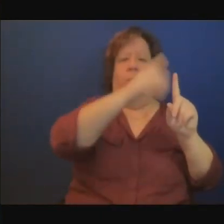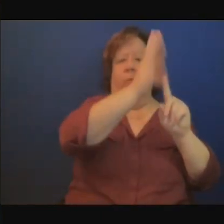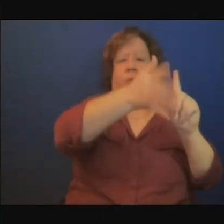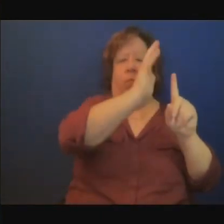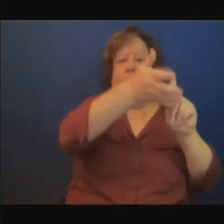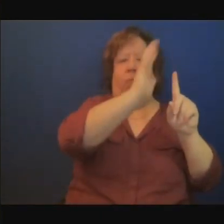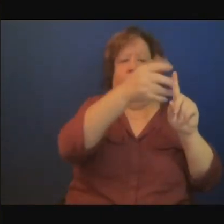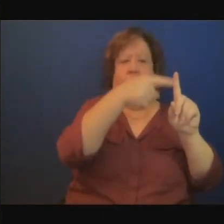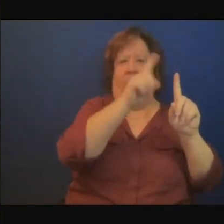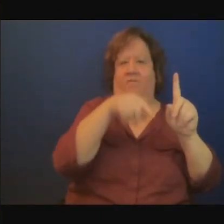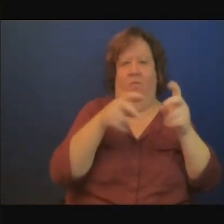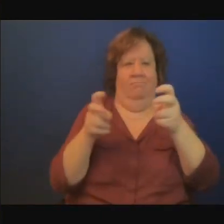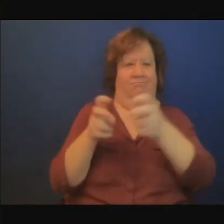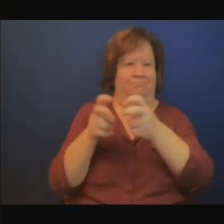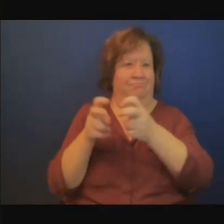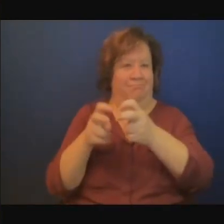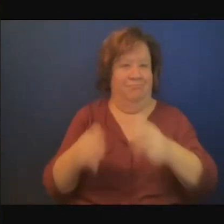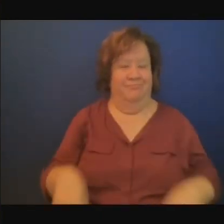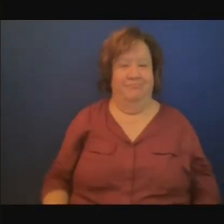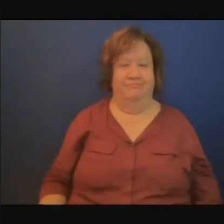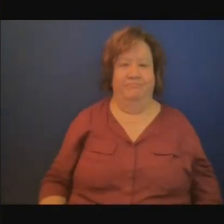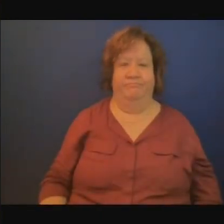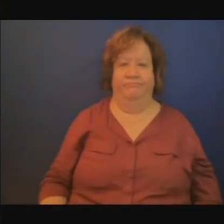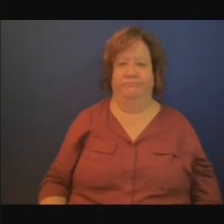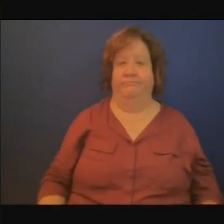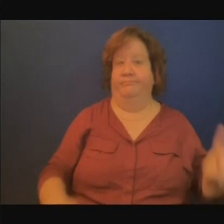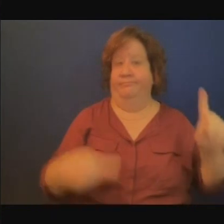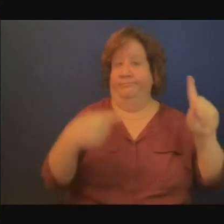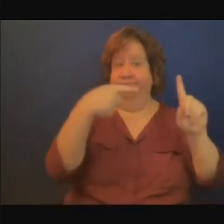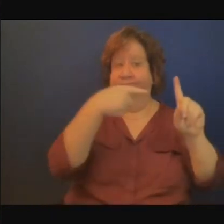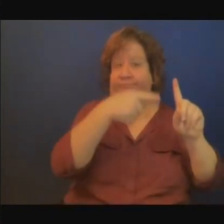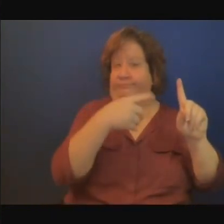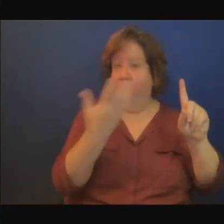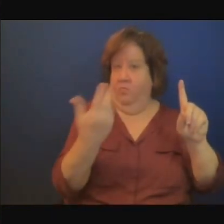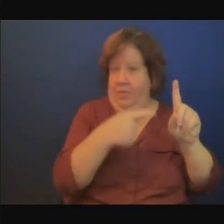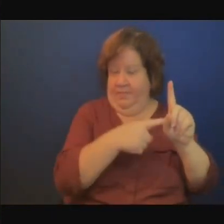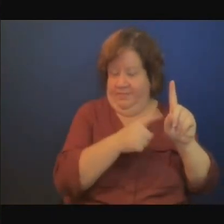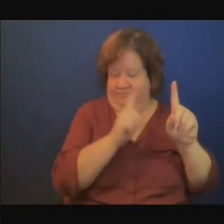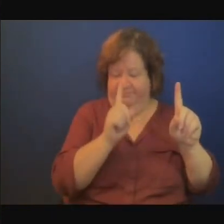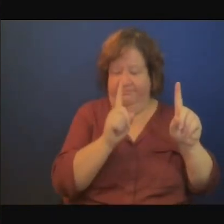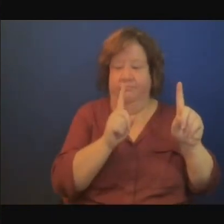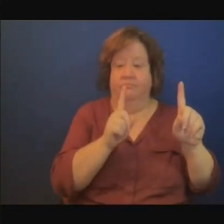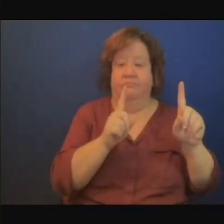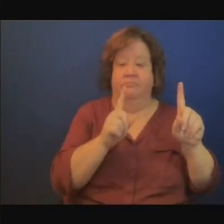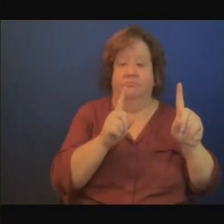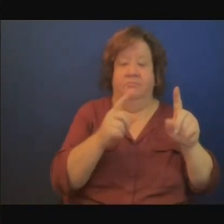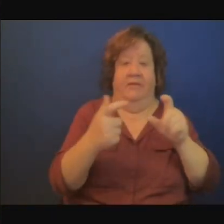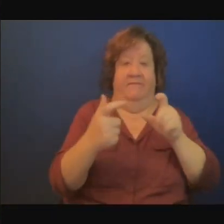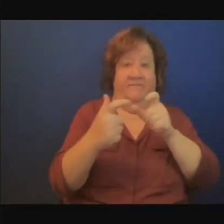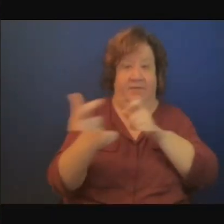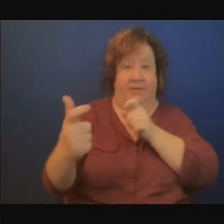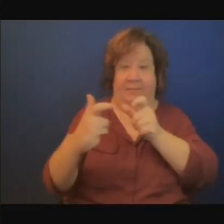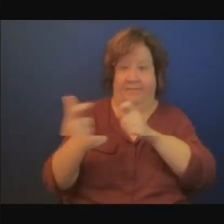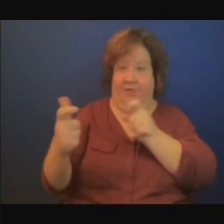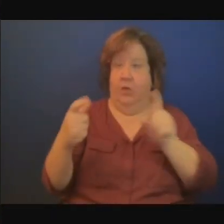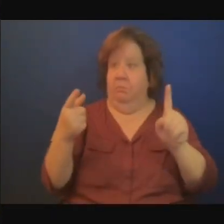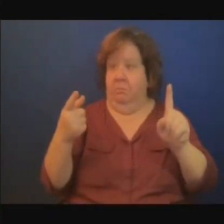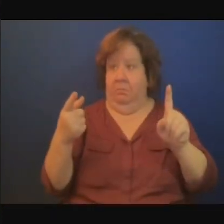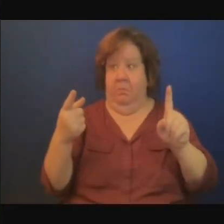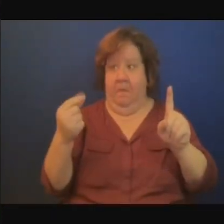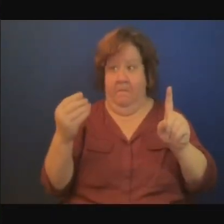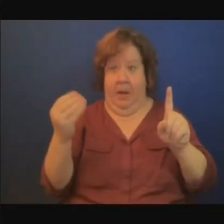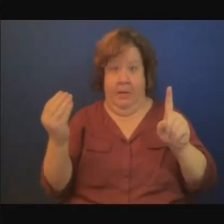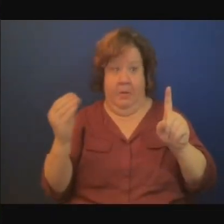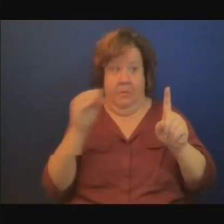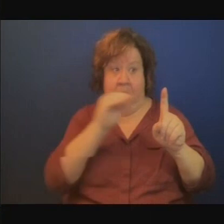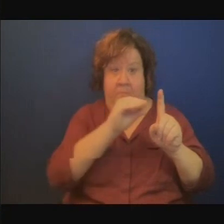donc on essaye d'attirer les investisseurs privés qui peuvent obtenir des garanties car la première perte il est garanti